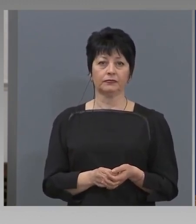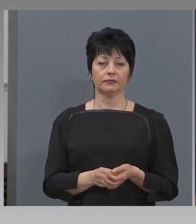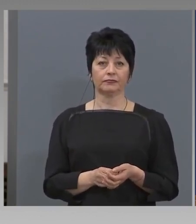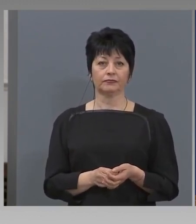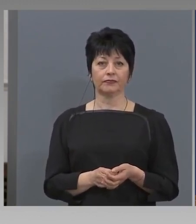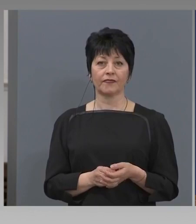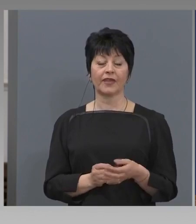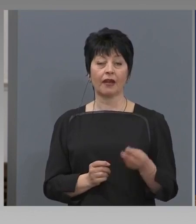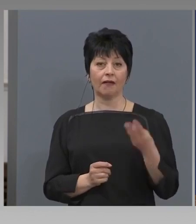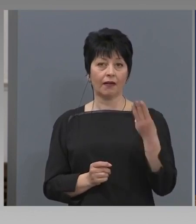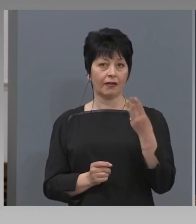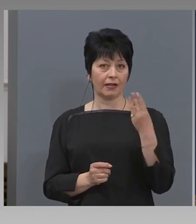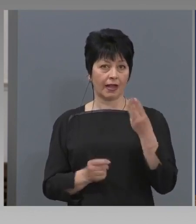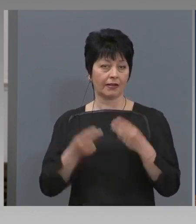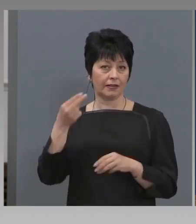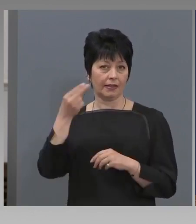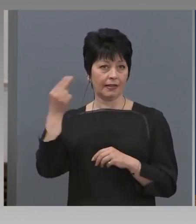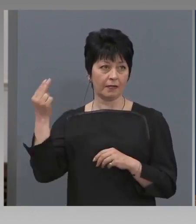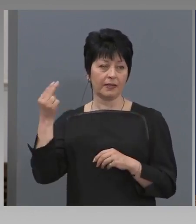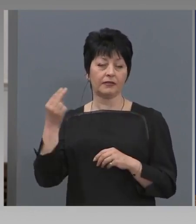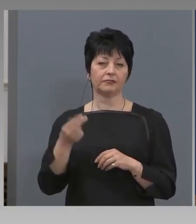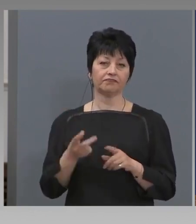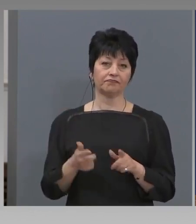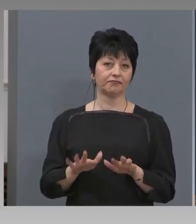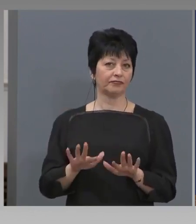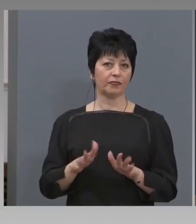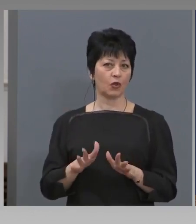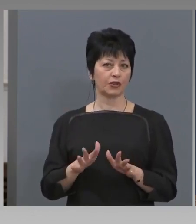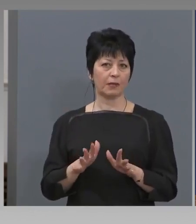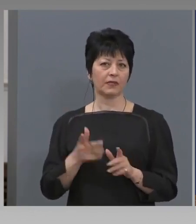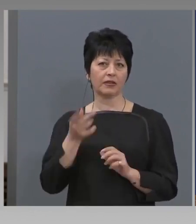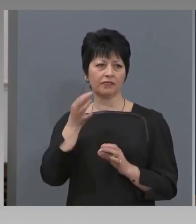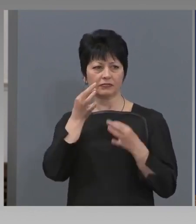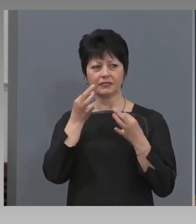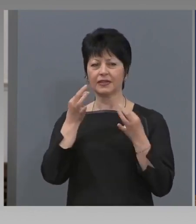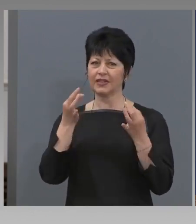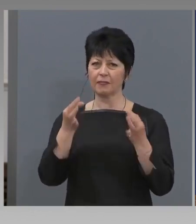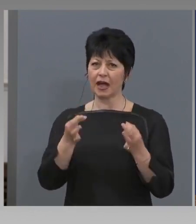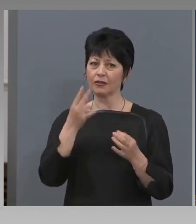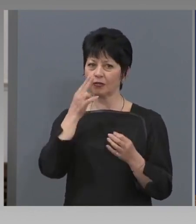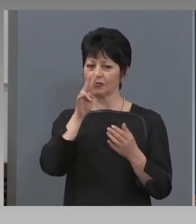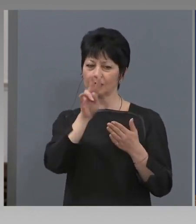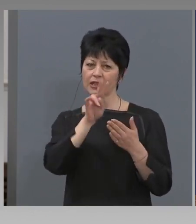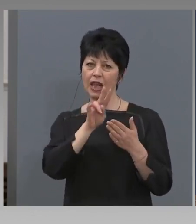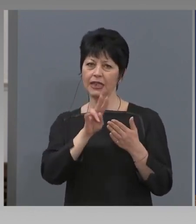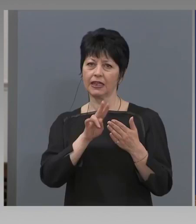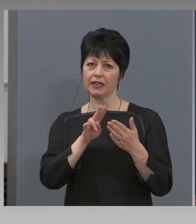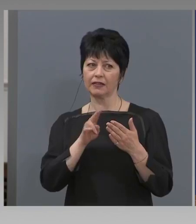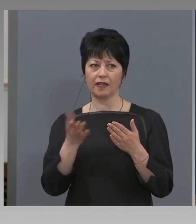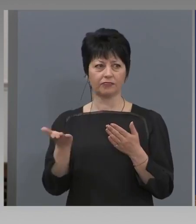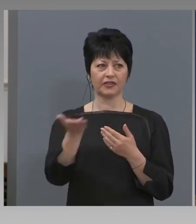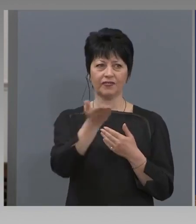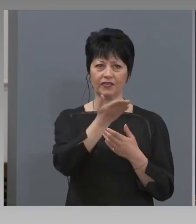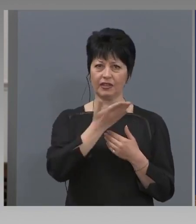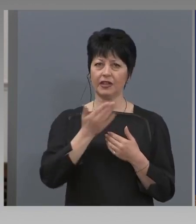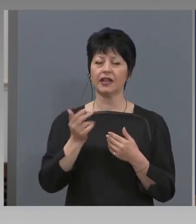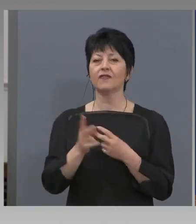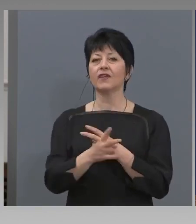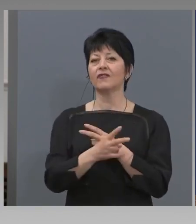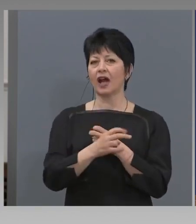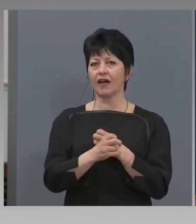Трета тема, може би, внимателно следите и вие, и в Австрия,